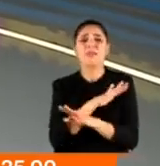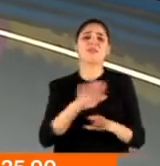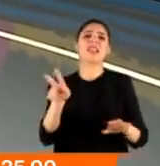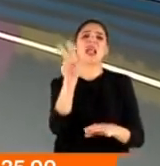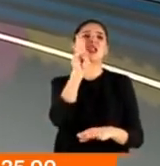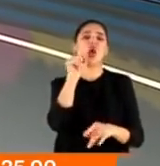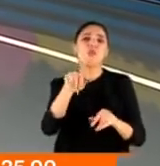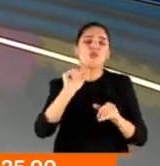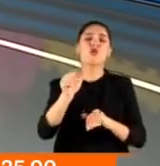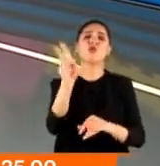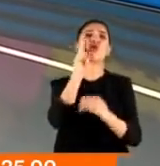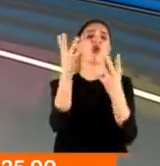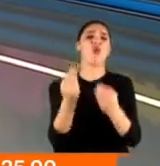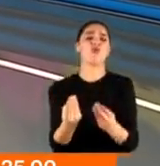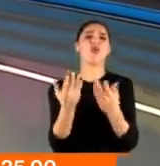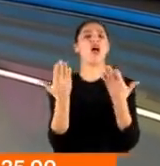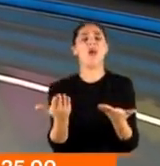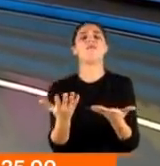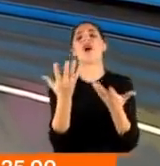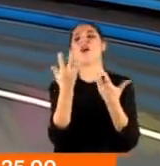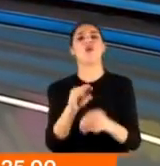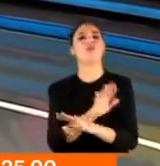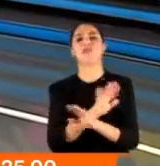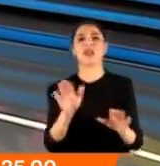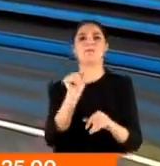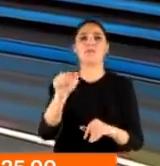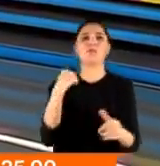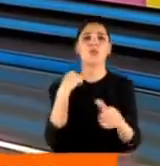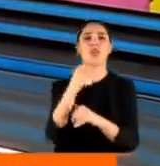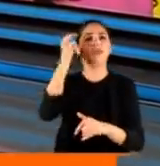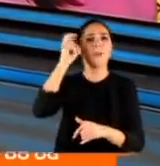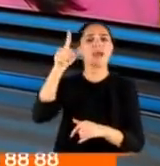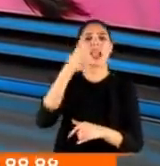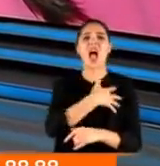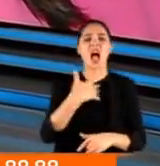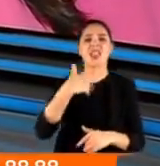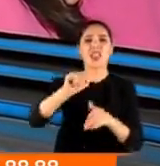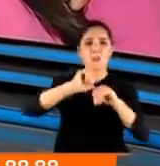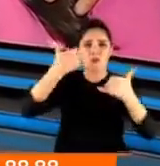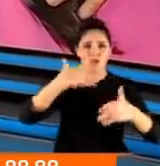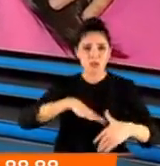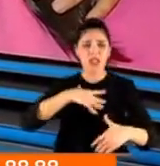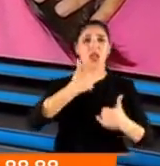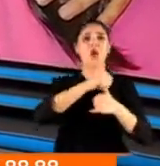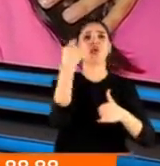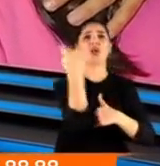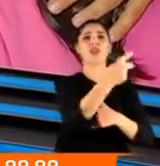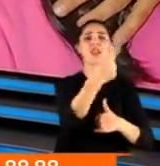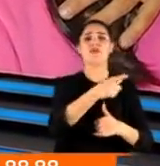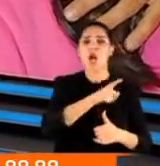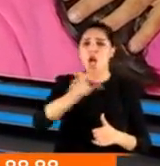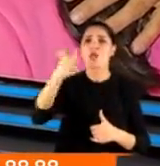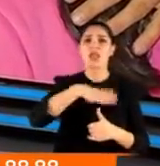Son olsun, bugün son olsun, son bulsun ama olmuyor ne yazık ki. Bu kez Manisa'da bir anne. Sırf boşanmak istiyor diye kocası tarafından